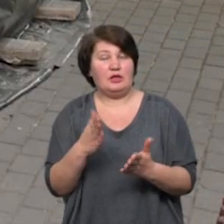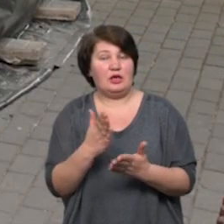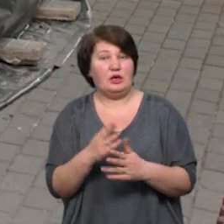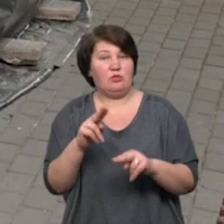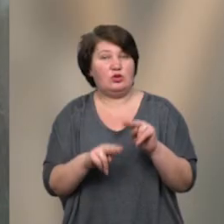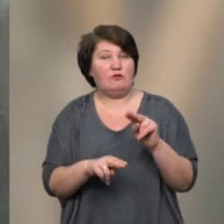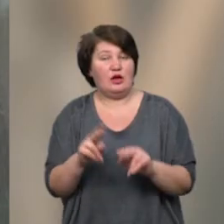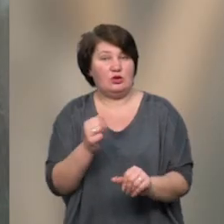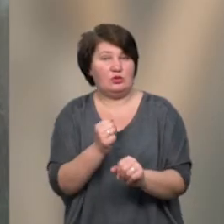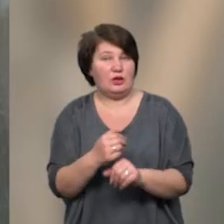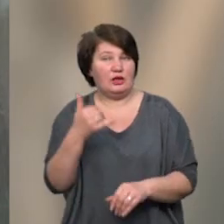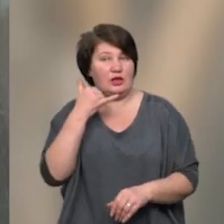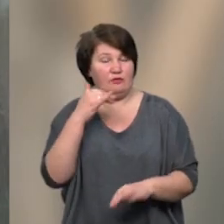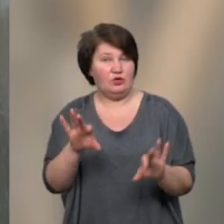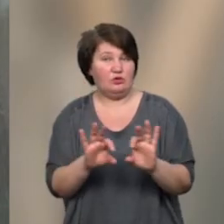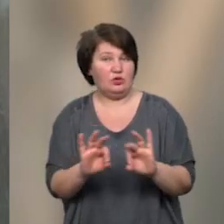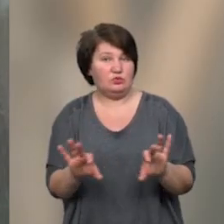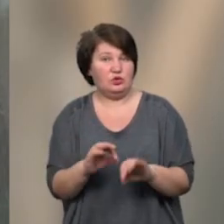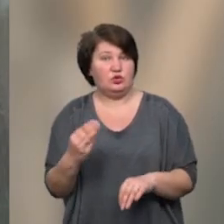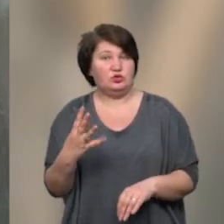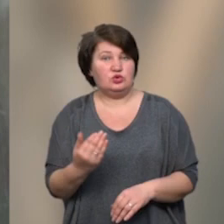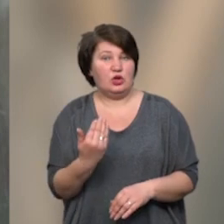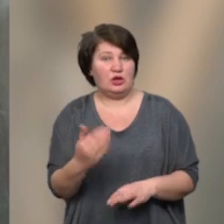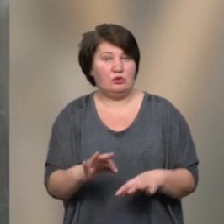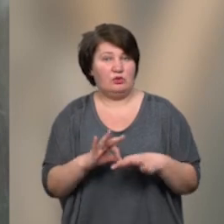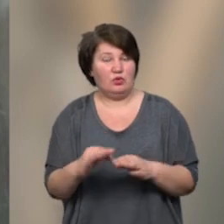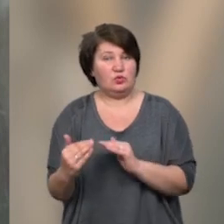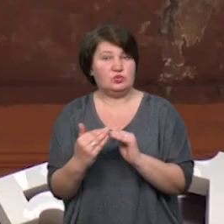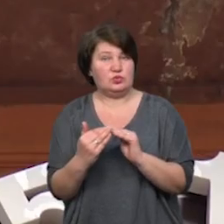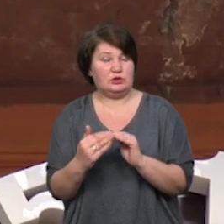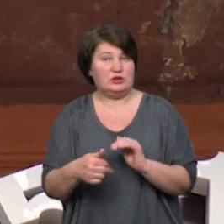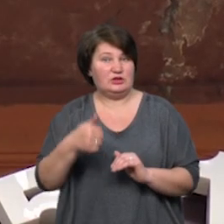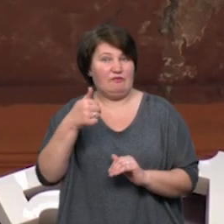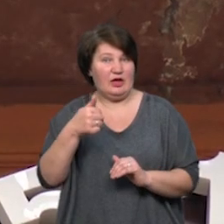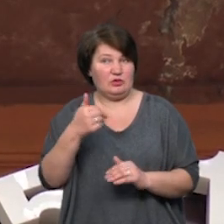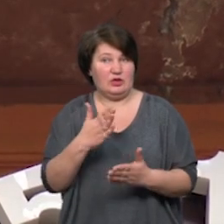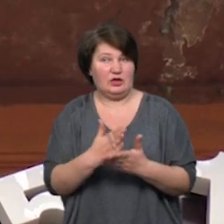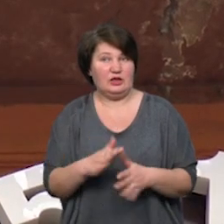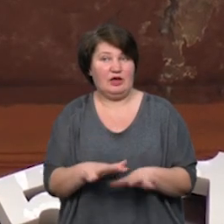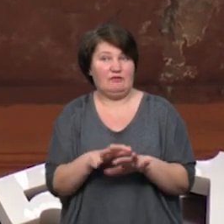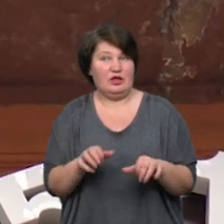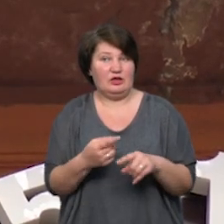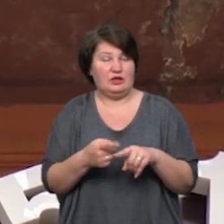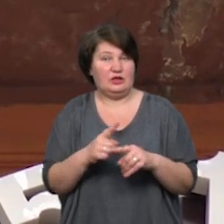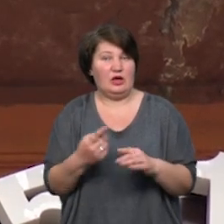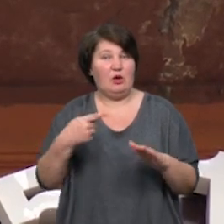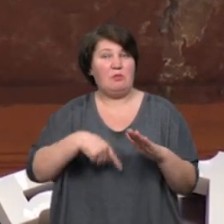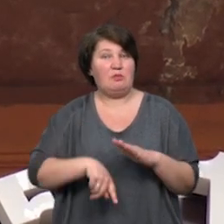роботи, телефоном розповів, що їх проводить сусід зверху. Він є власником цього підвалу.